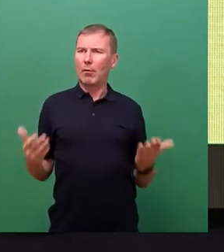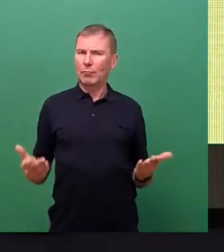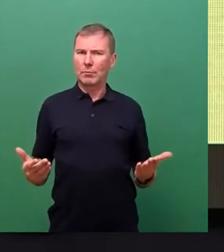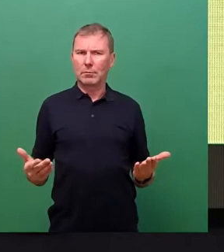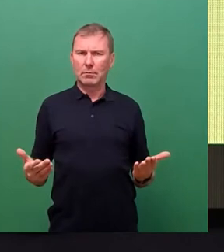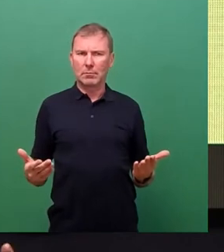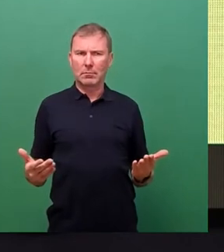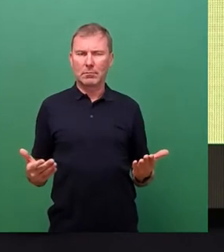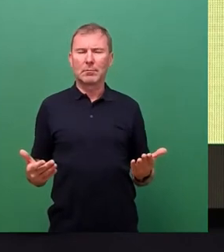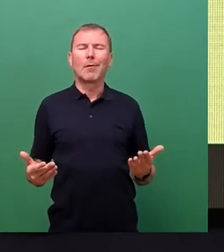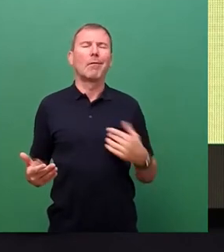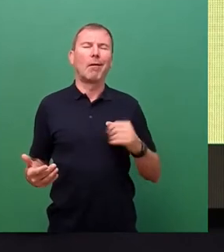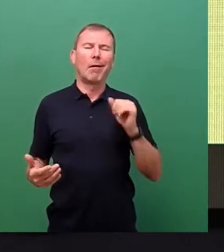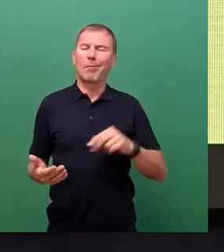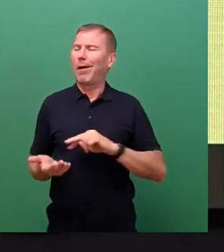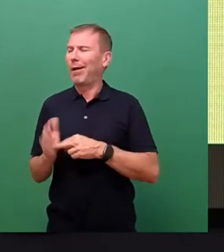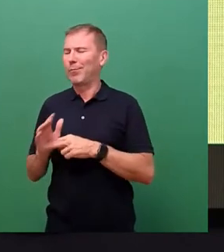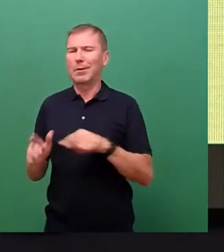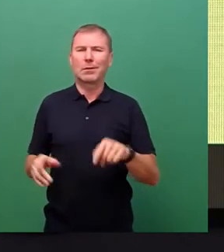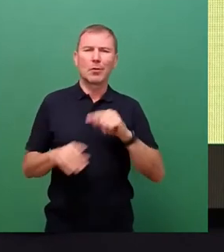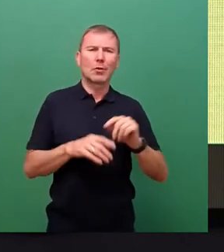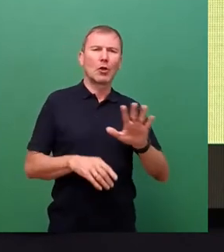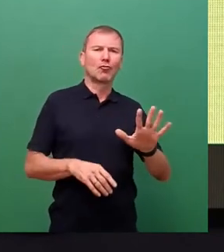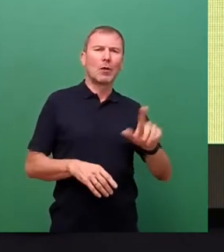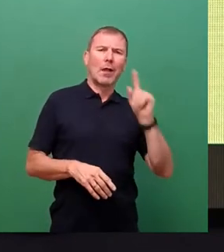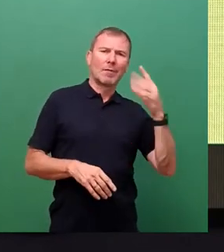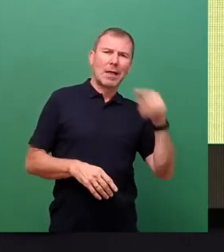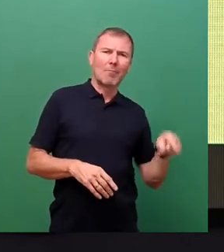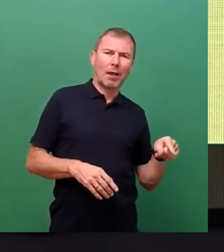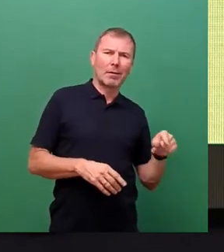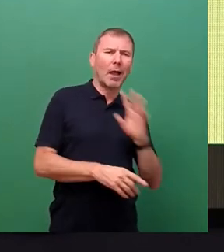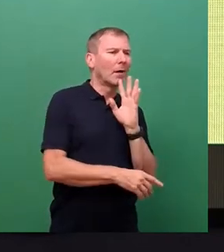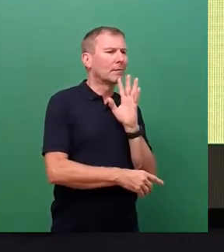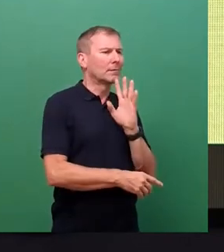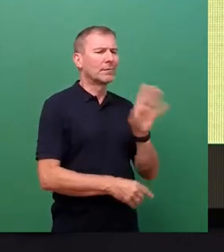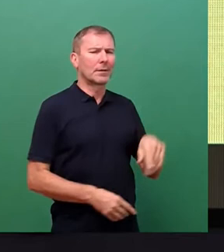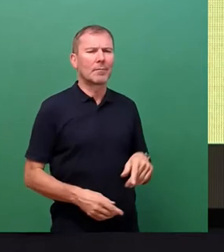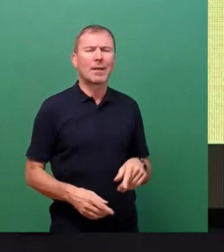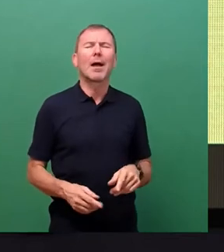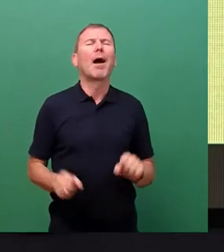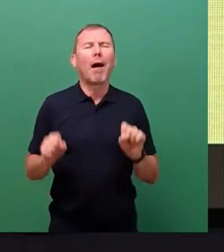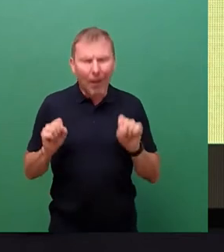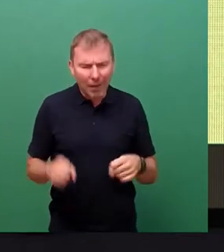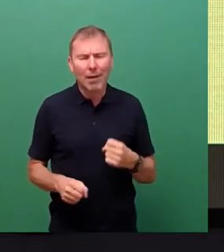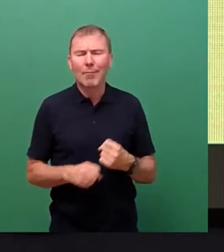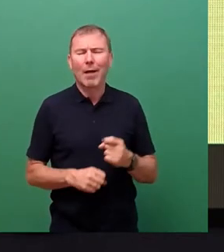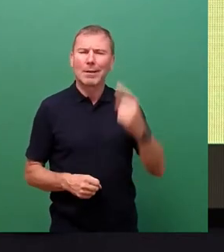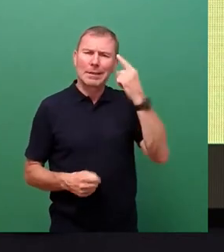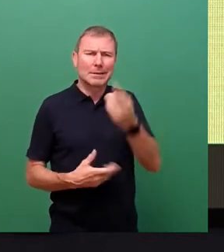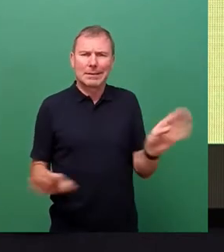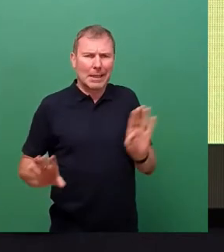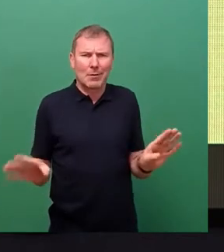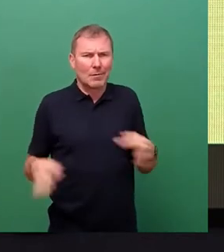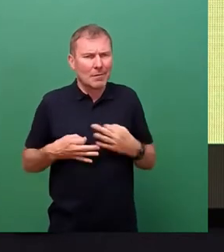Grabenkämpfe, wie der Dr. Schulte-Wissermann jetzt gerade eben machen, führen, wie auch immer. Das, was wir brauchen,